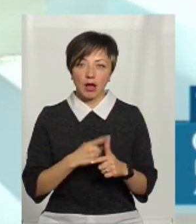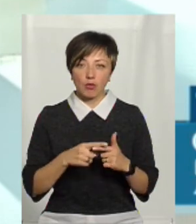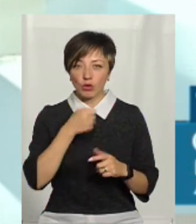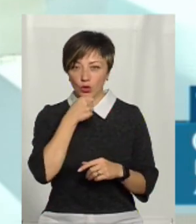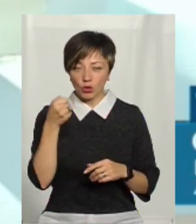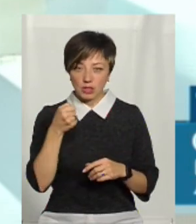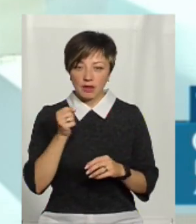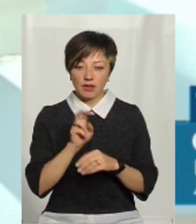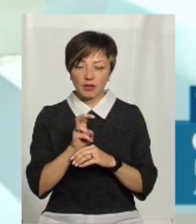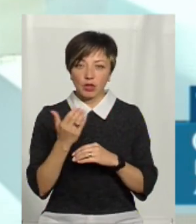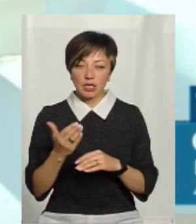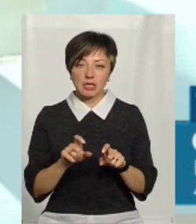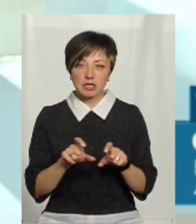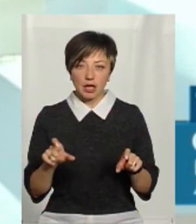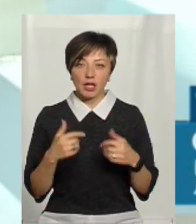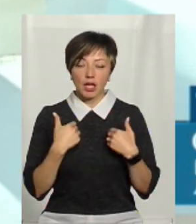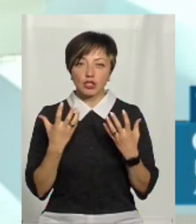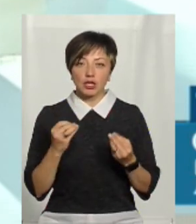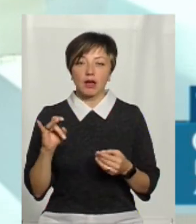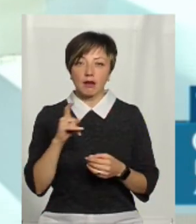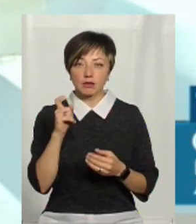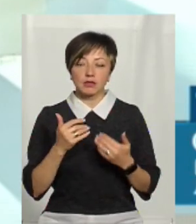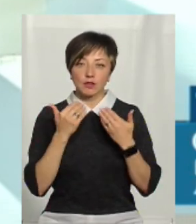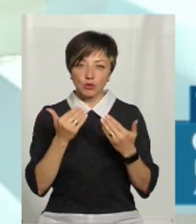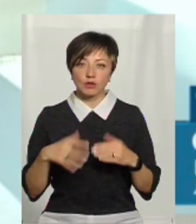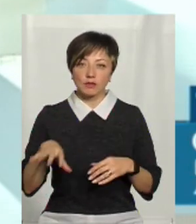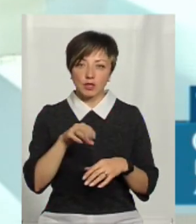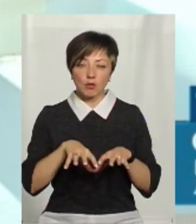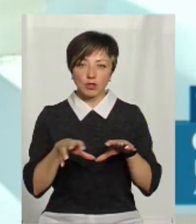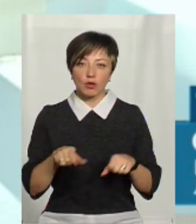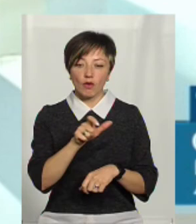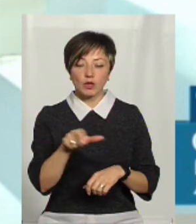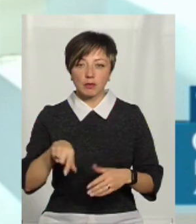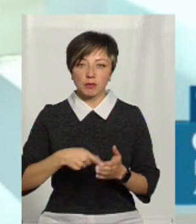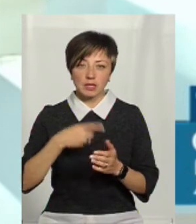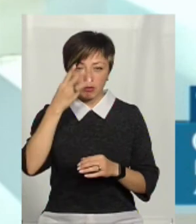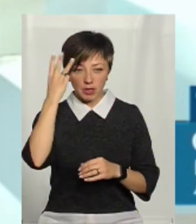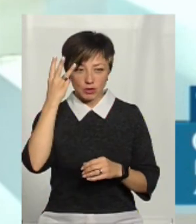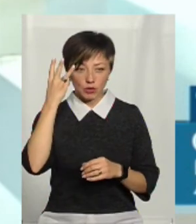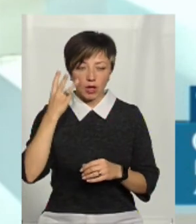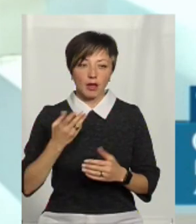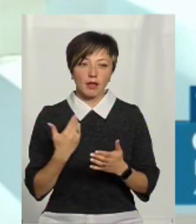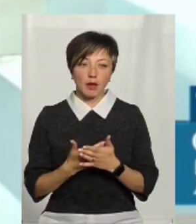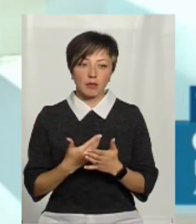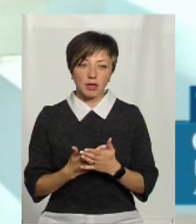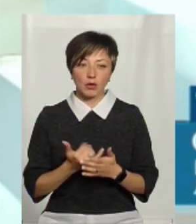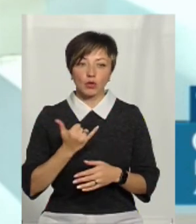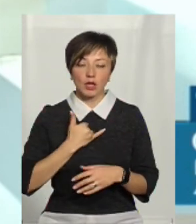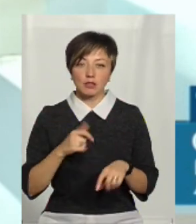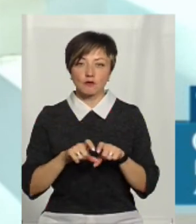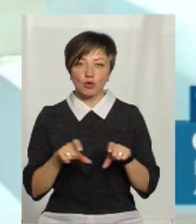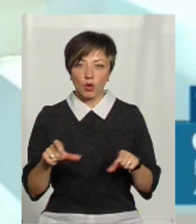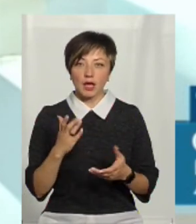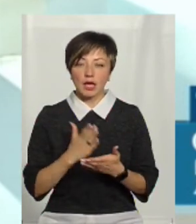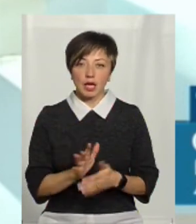або дорослих які відвідуть їхні заклади Я ще раз хочу звернутися до всіх посадових осіб міста Хмельницького Наприклад у нас в